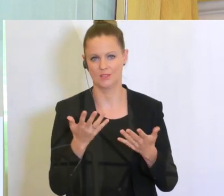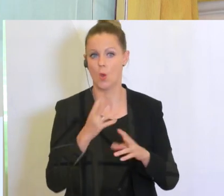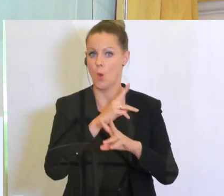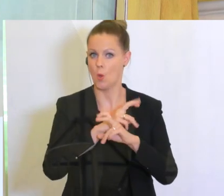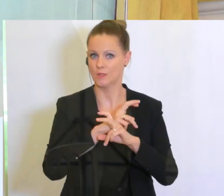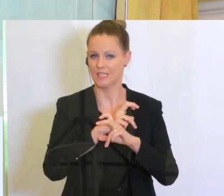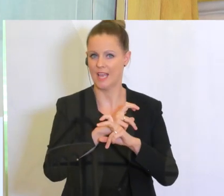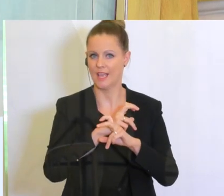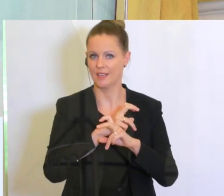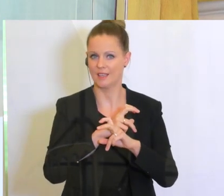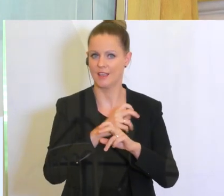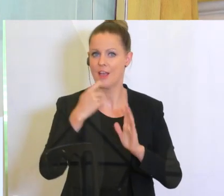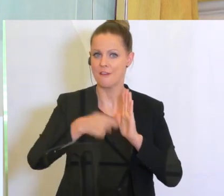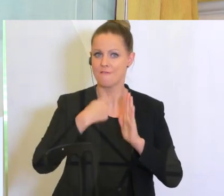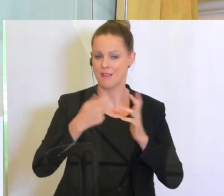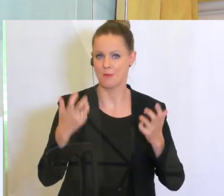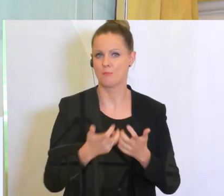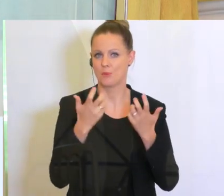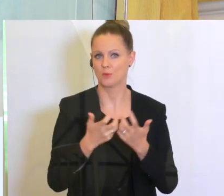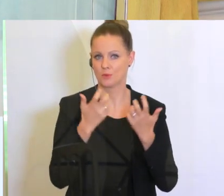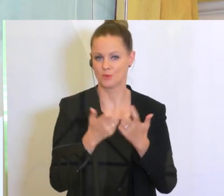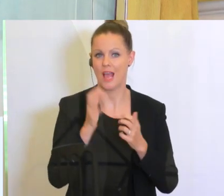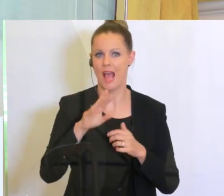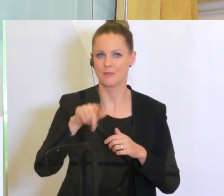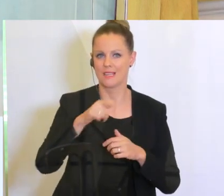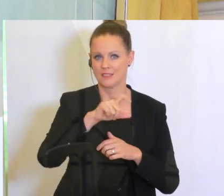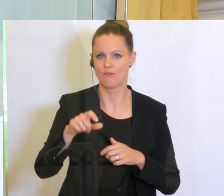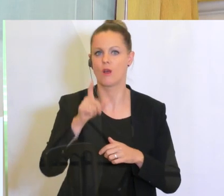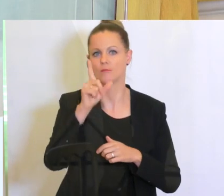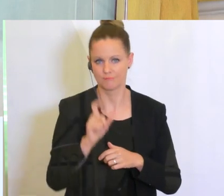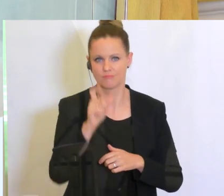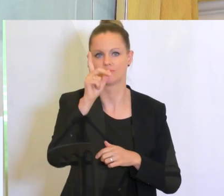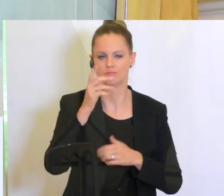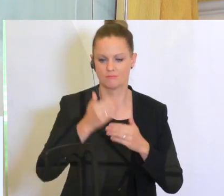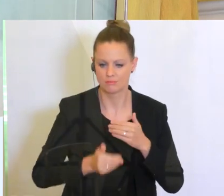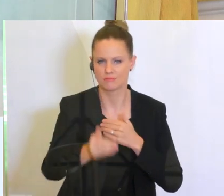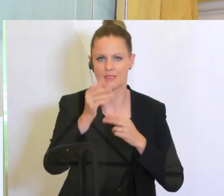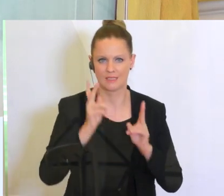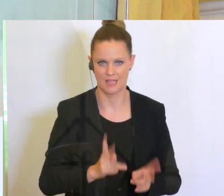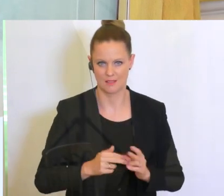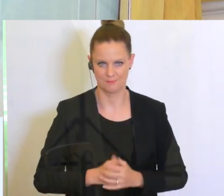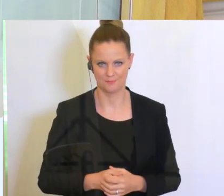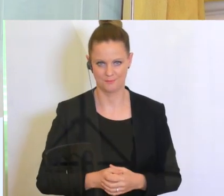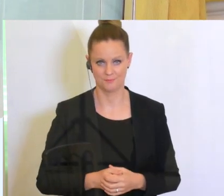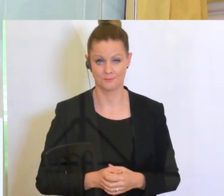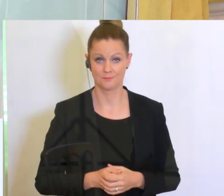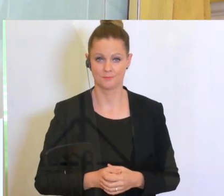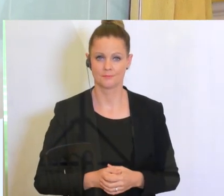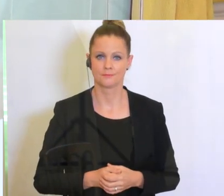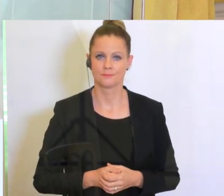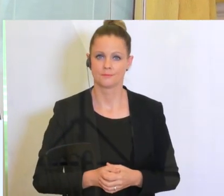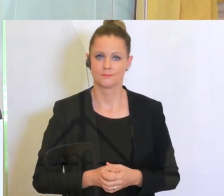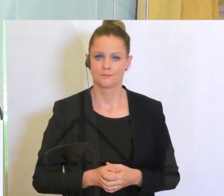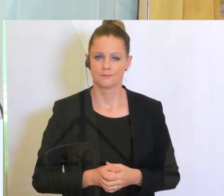der österreichischen Filmproduktion ab nächster Woche weitergeht. Wir sind damit